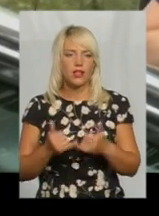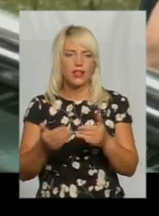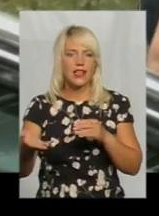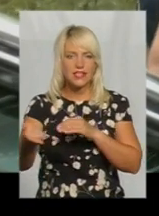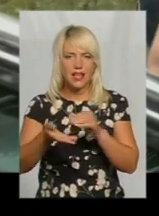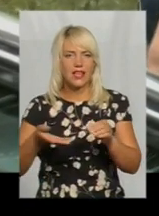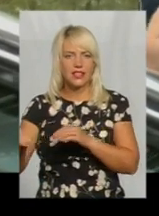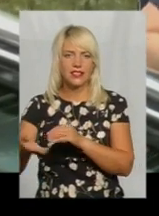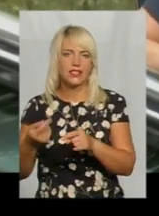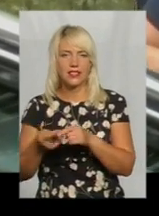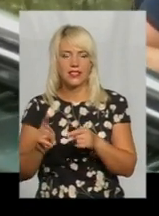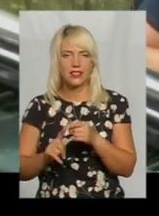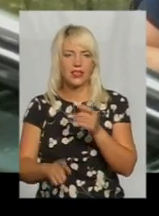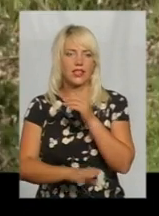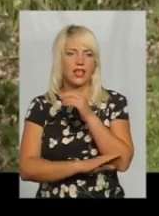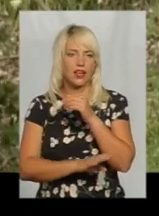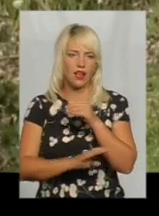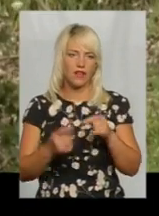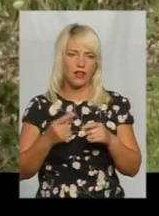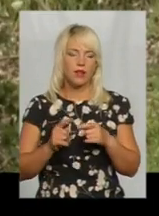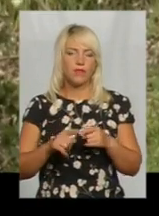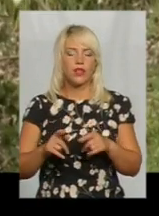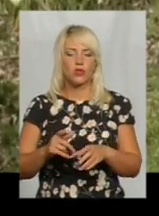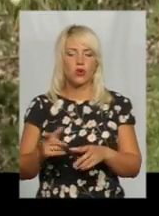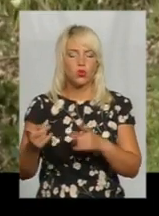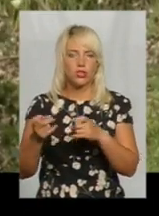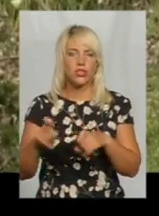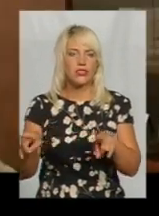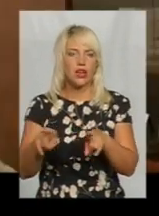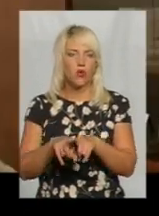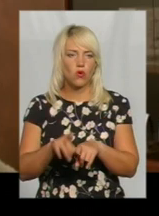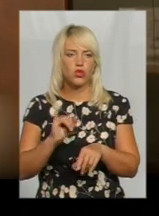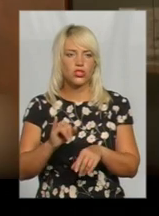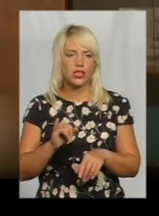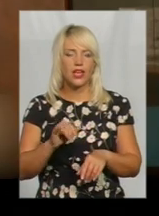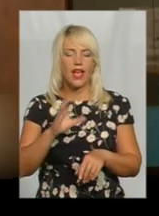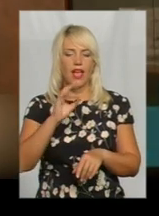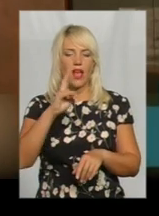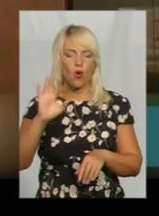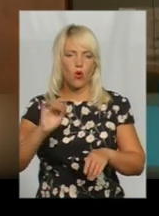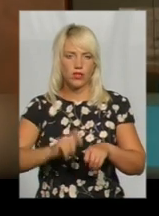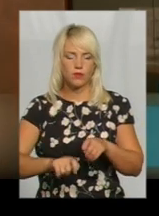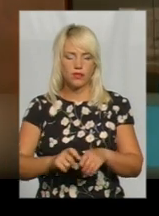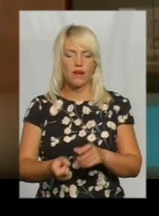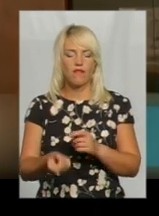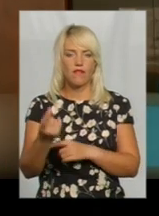До перевірки долучились фахівці Державної екологічної інспекції у Хмельницькій області. Виявили факт вирізки дерев,